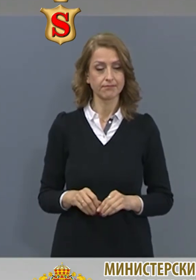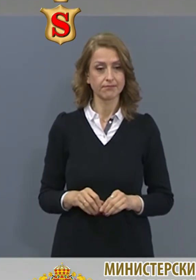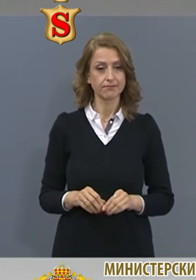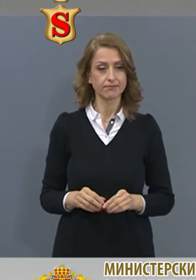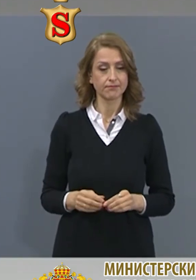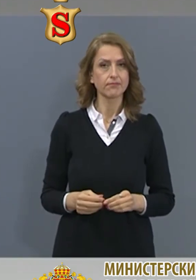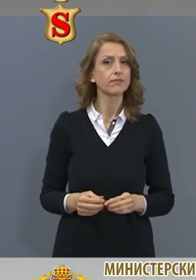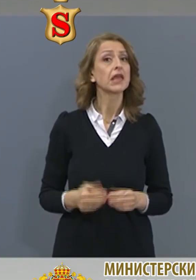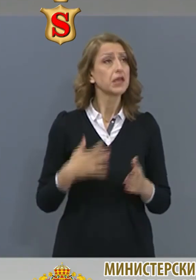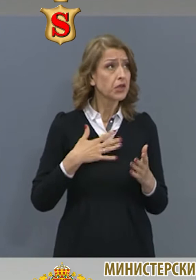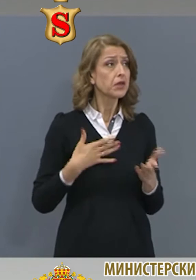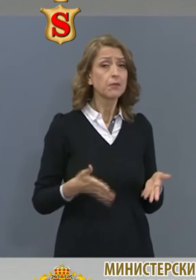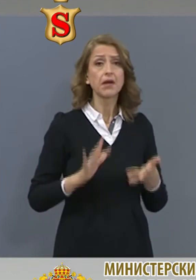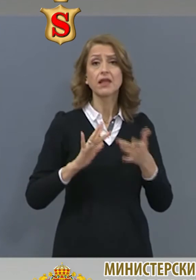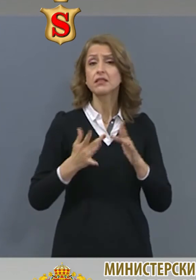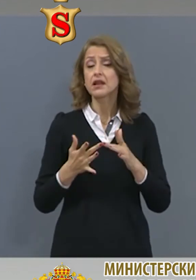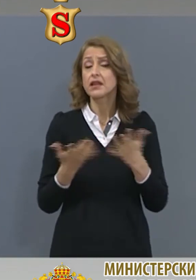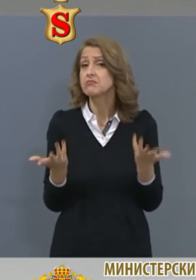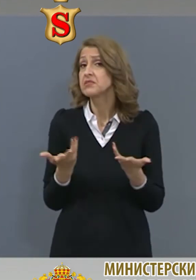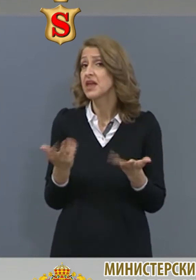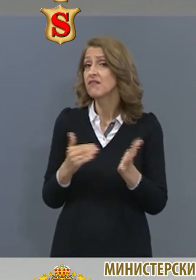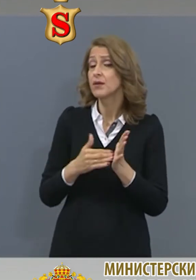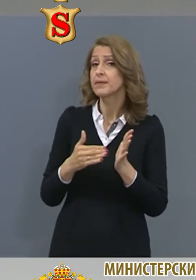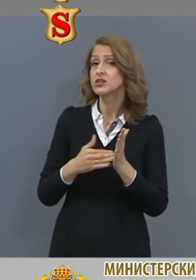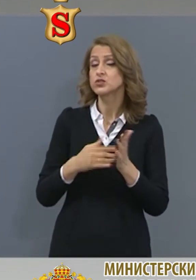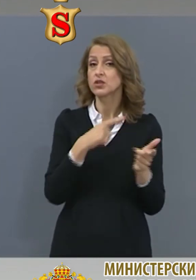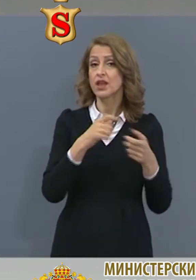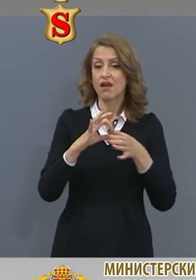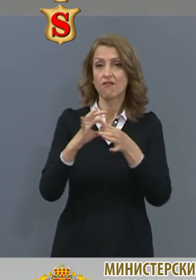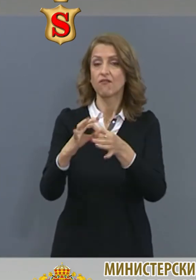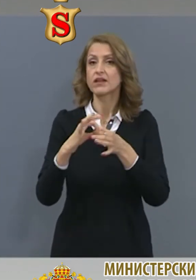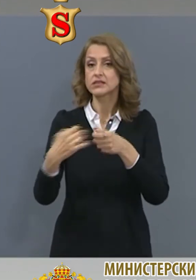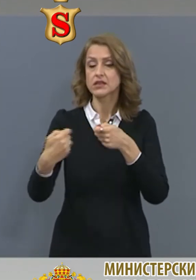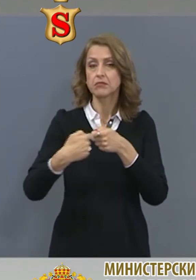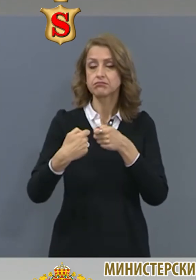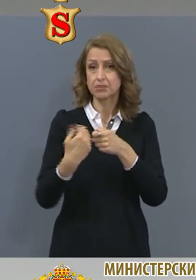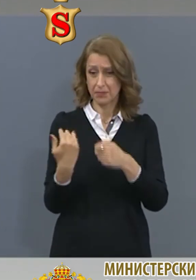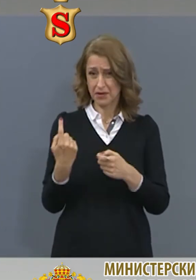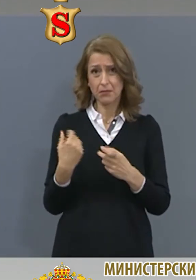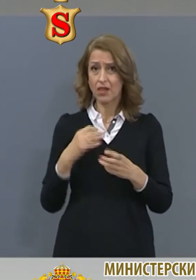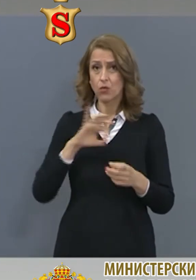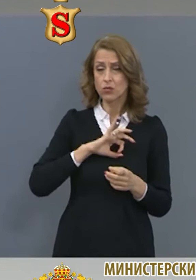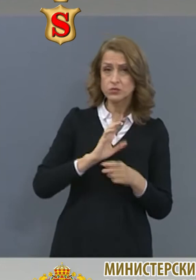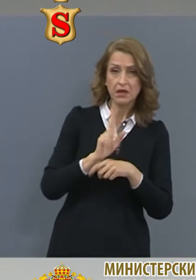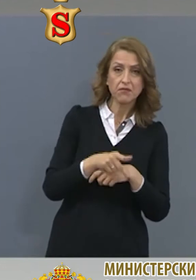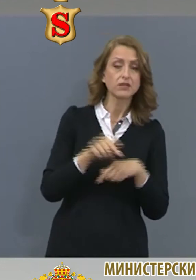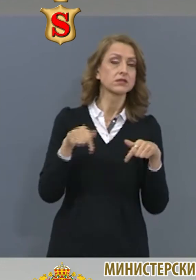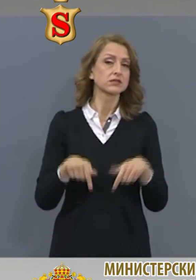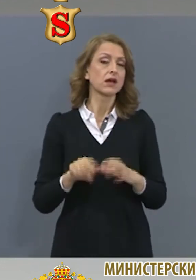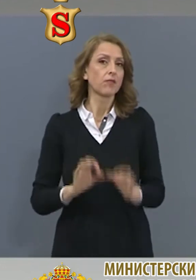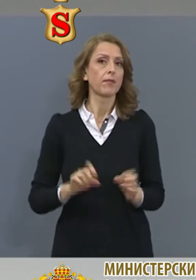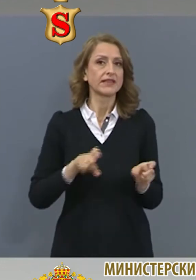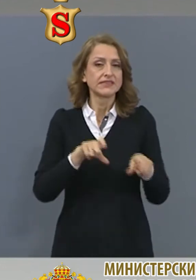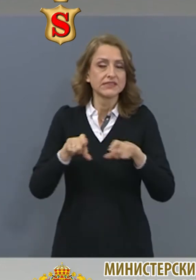Интернет имаме, по някаква причина тази връзка, която работеше чудесно допреди малко, в момента не